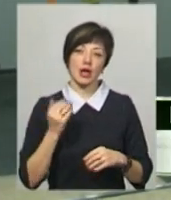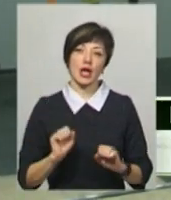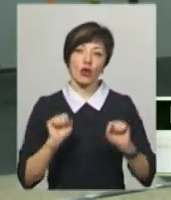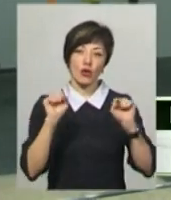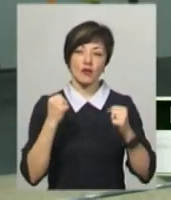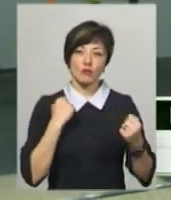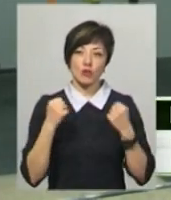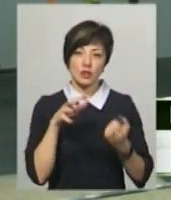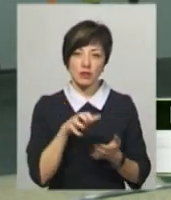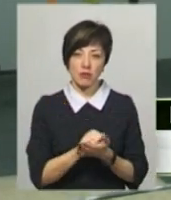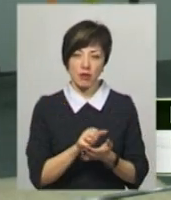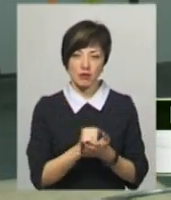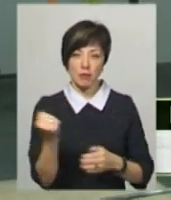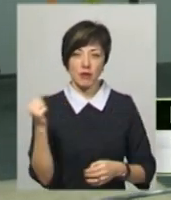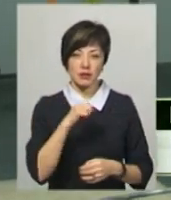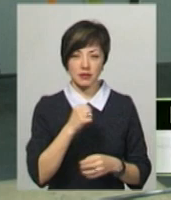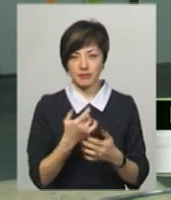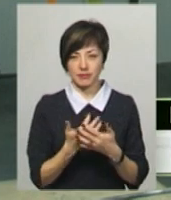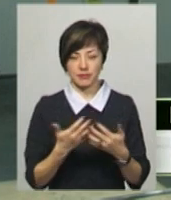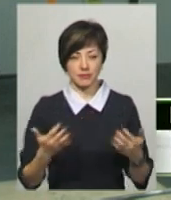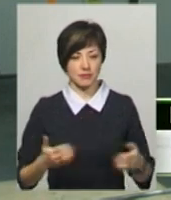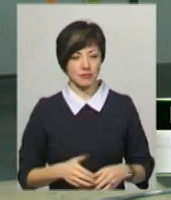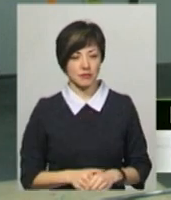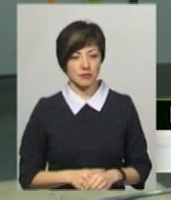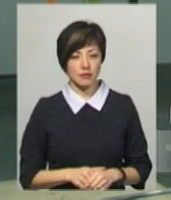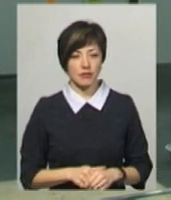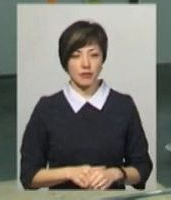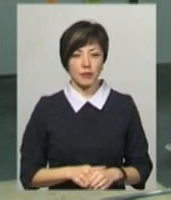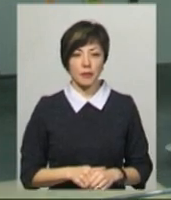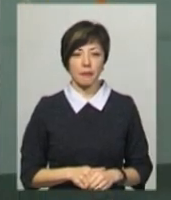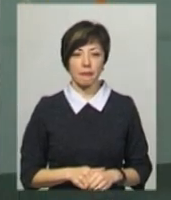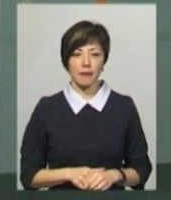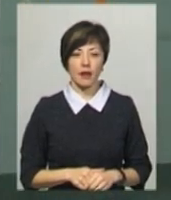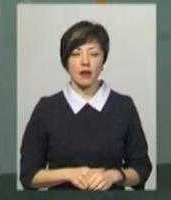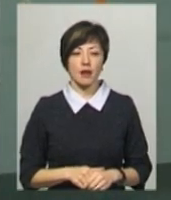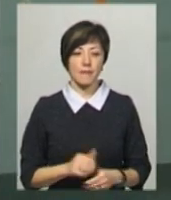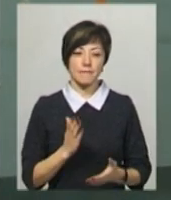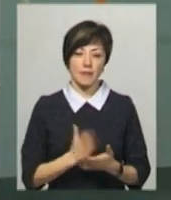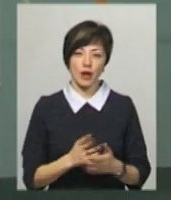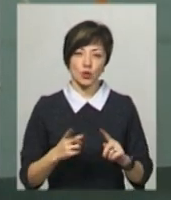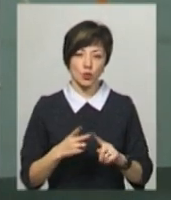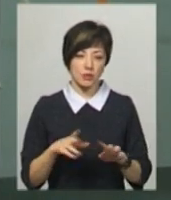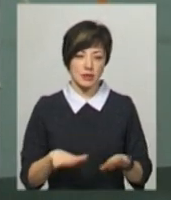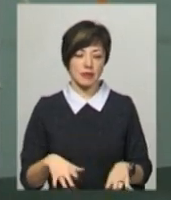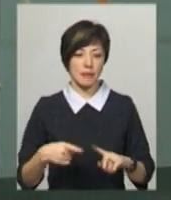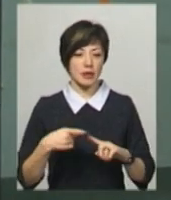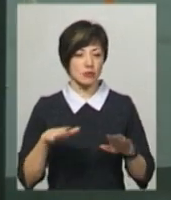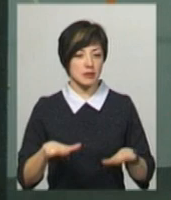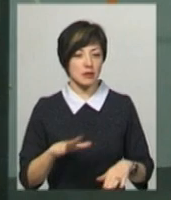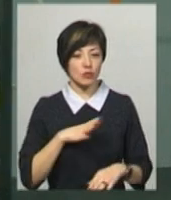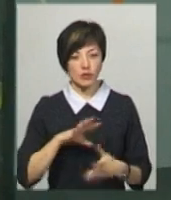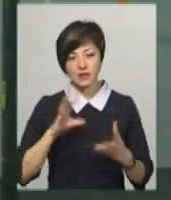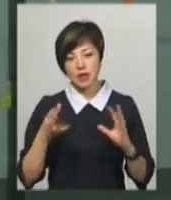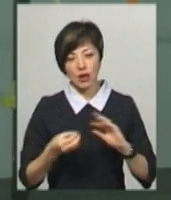займався пауерліфтингом, стронгмени, приймав участь у змаганнях. Маю і другі місця, і перші були. Це